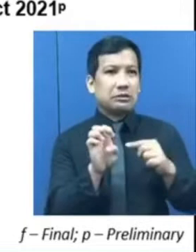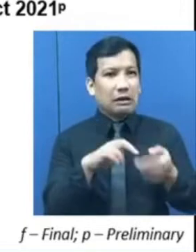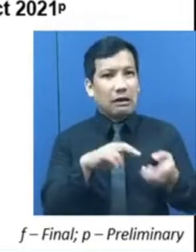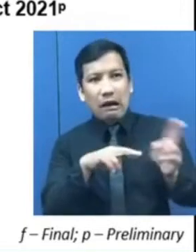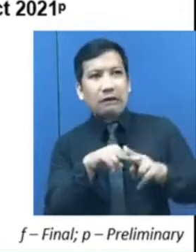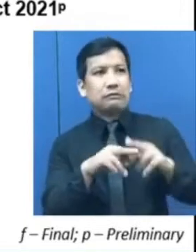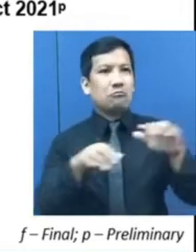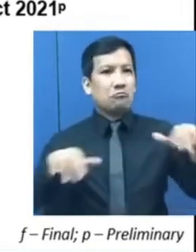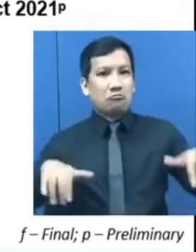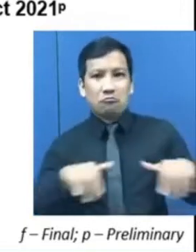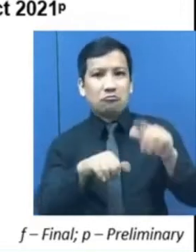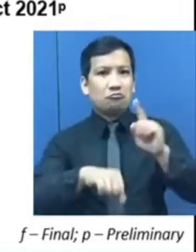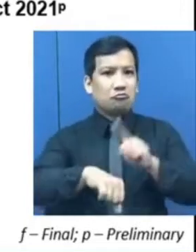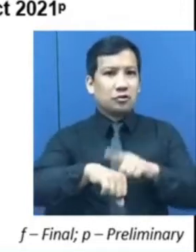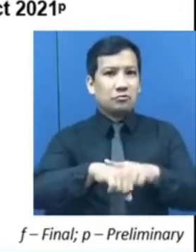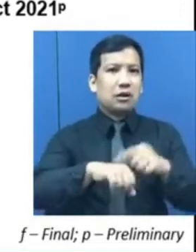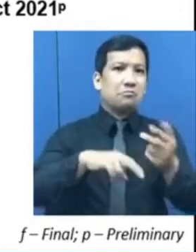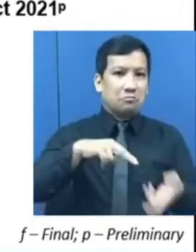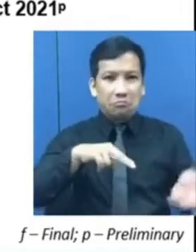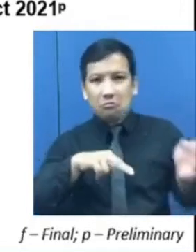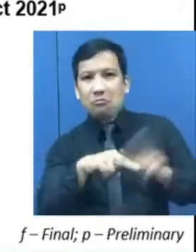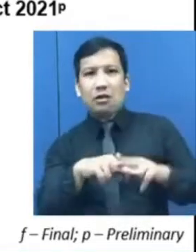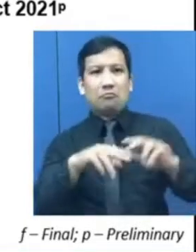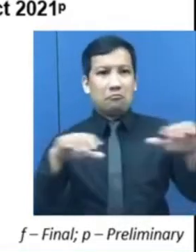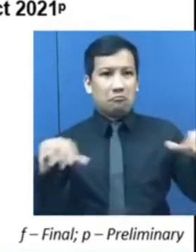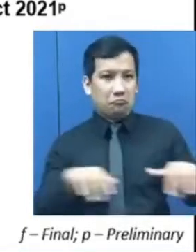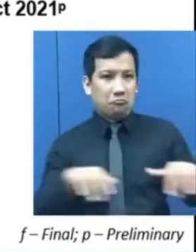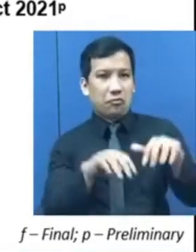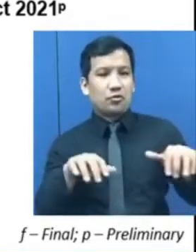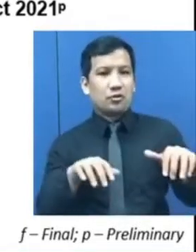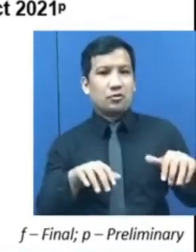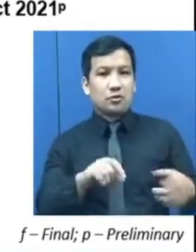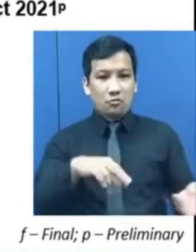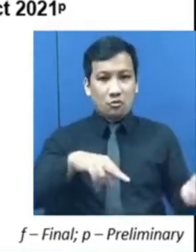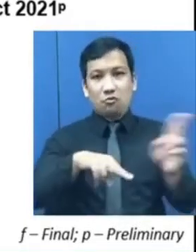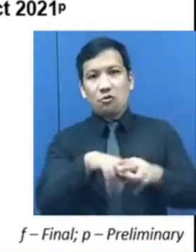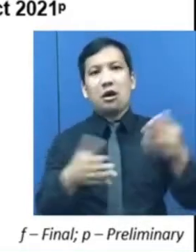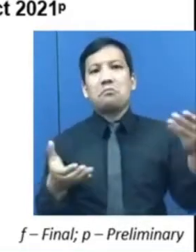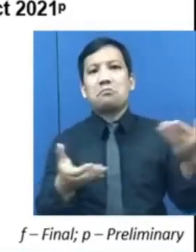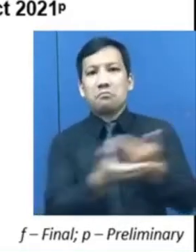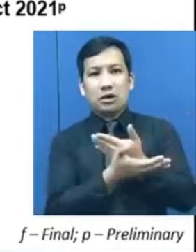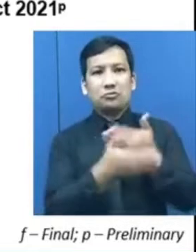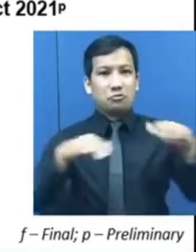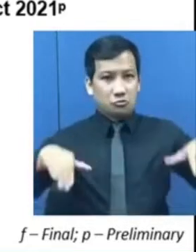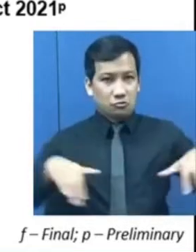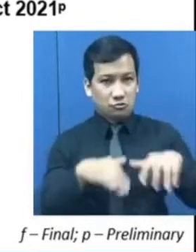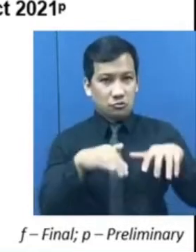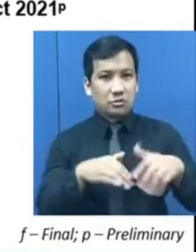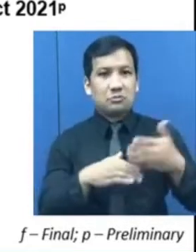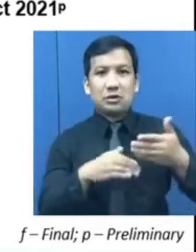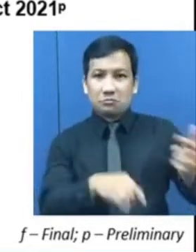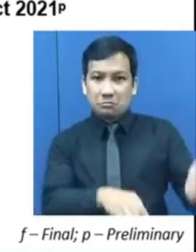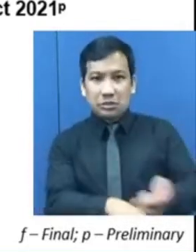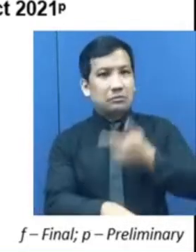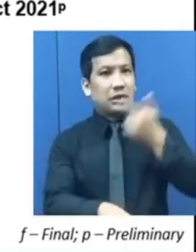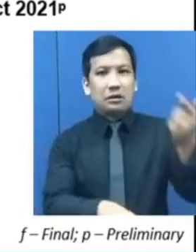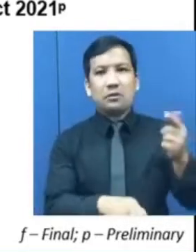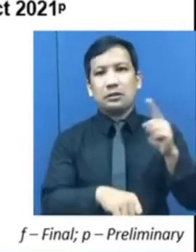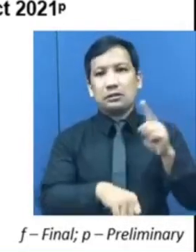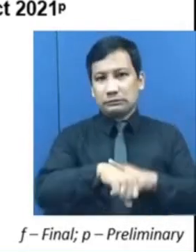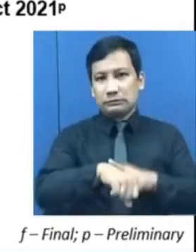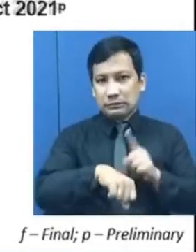magkaroon ng karagdagang trabaho, o magkaroon ng isang bagong trabaho na may mas mahabang oras.